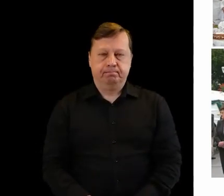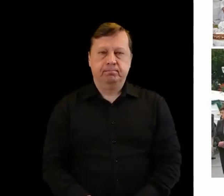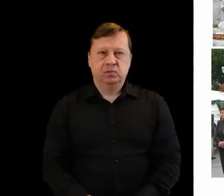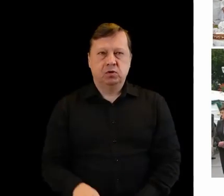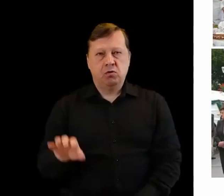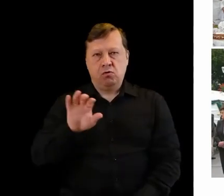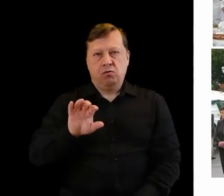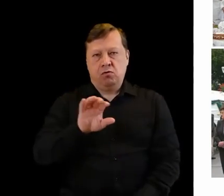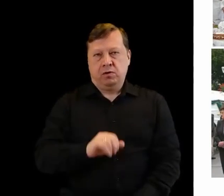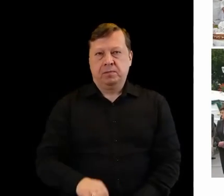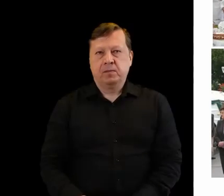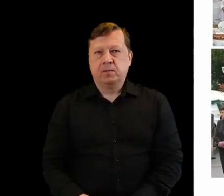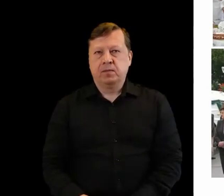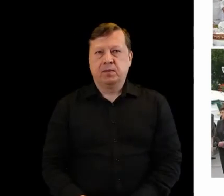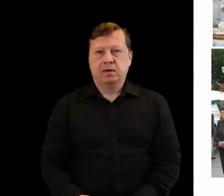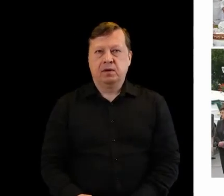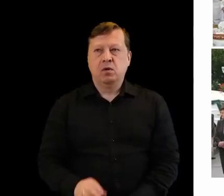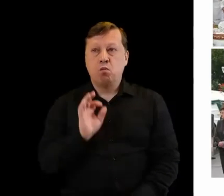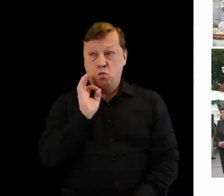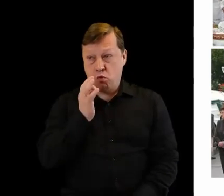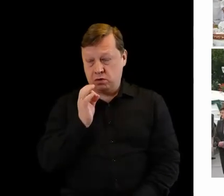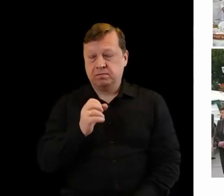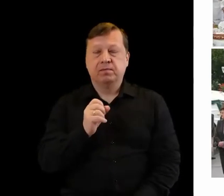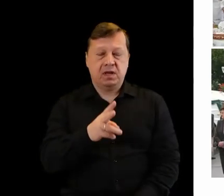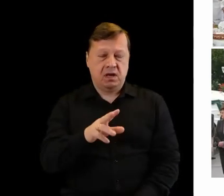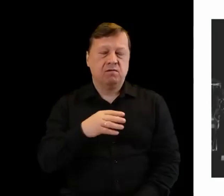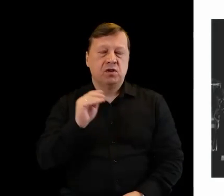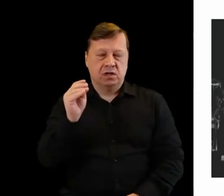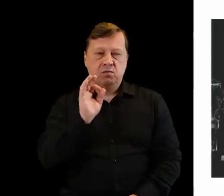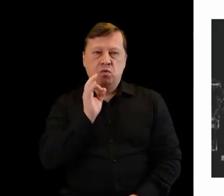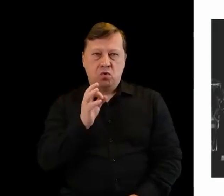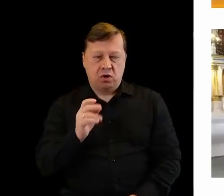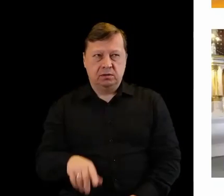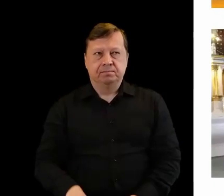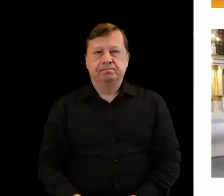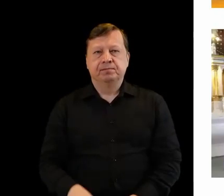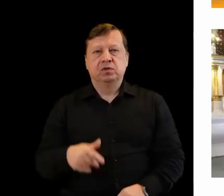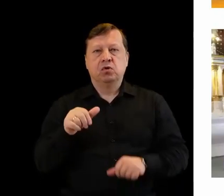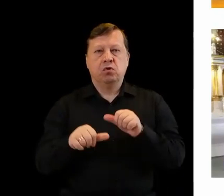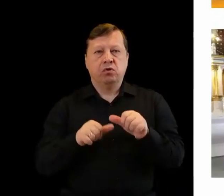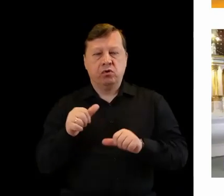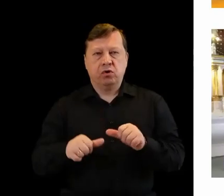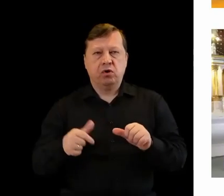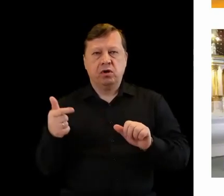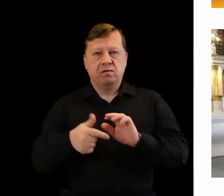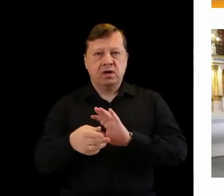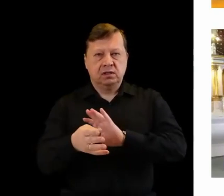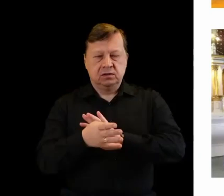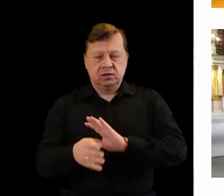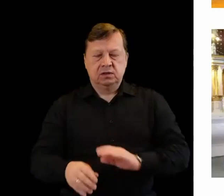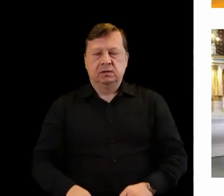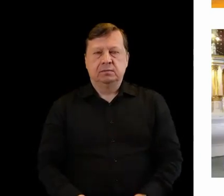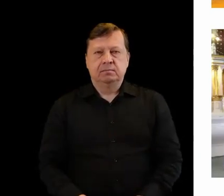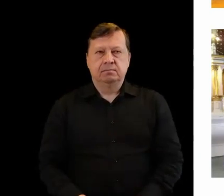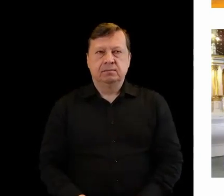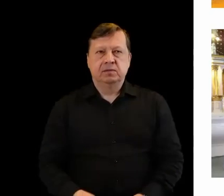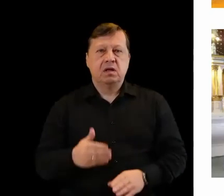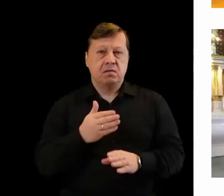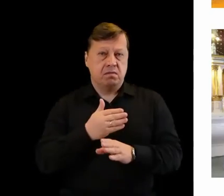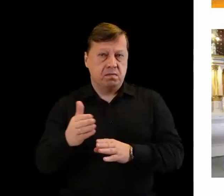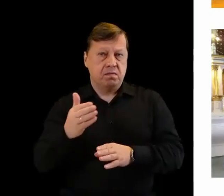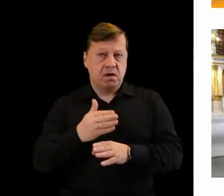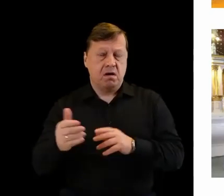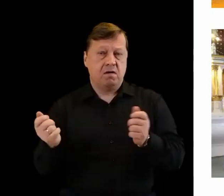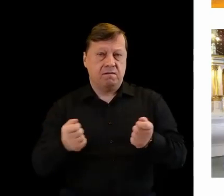Młodzież pewnie. Młodzież, głównie młodzież. Rok 2019 to kontynuacja